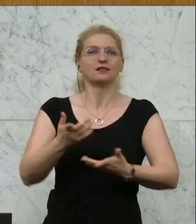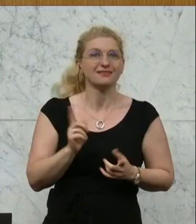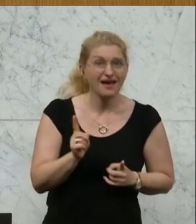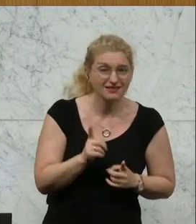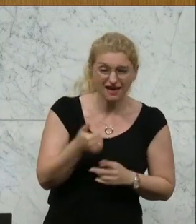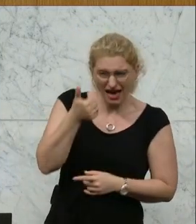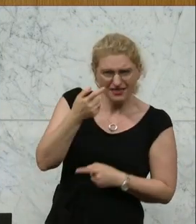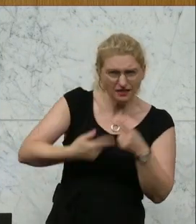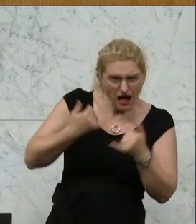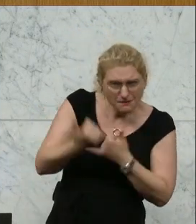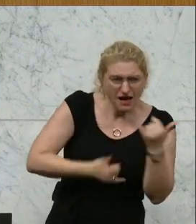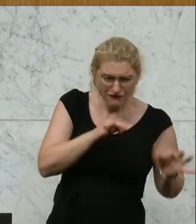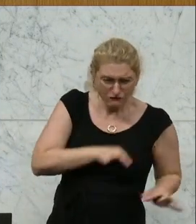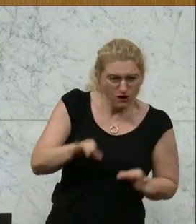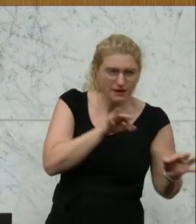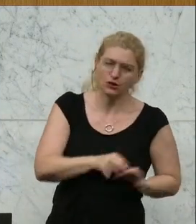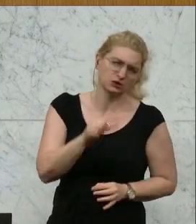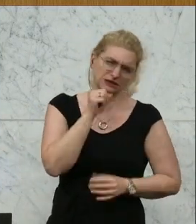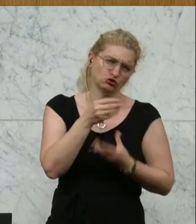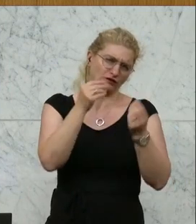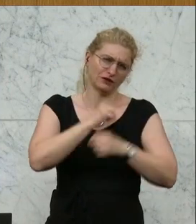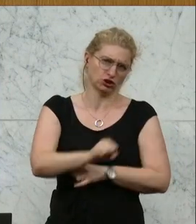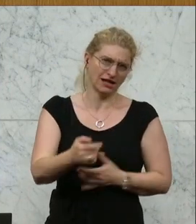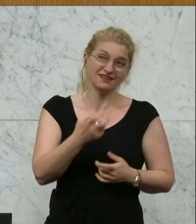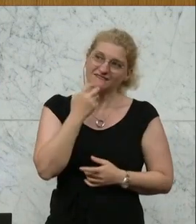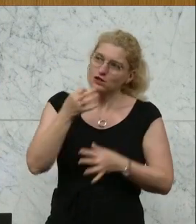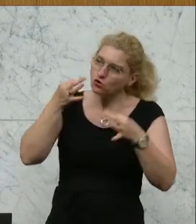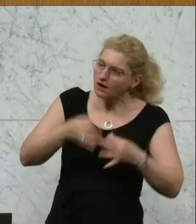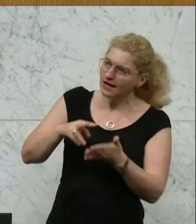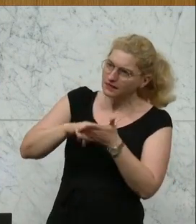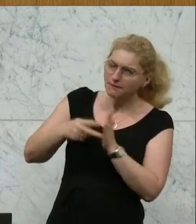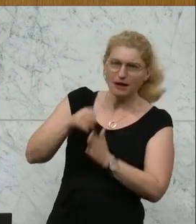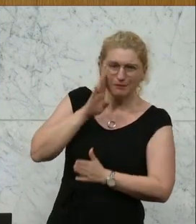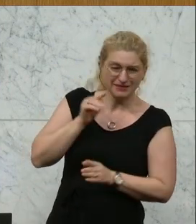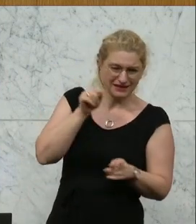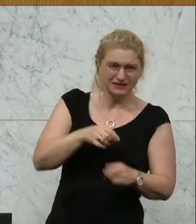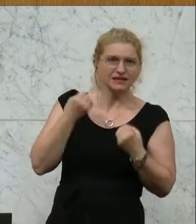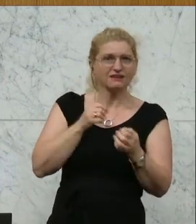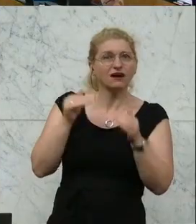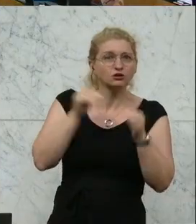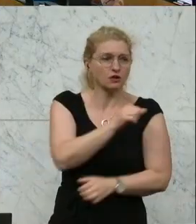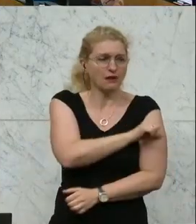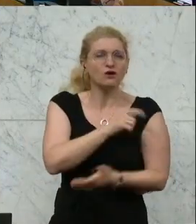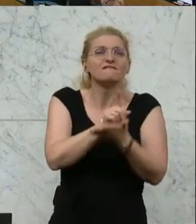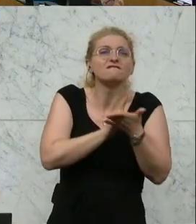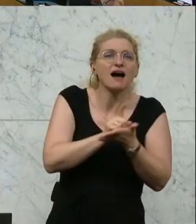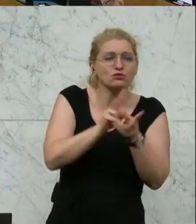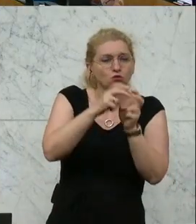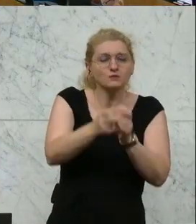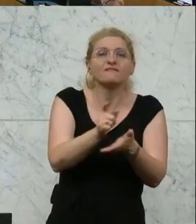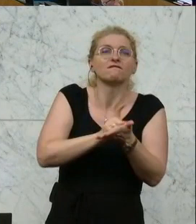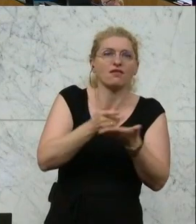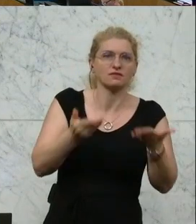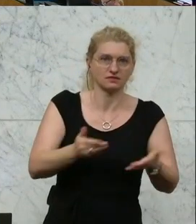kein Schnellschuss. Wir wollen hier einen konkreten Plan, wann diese Gewaltschutzambulanzen auch tatsächlich umgesetzt